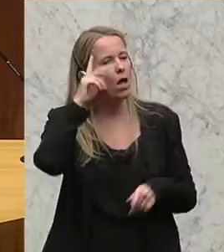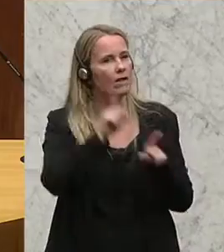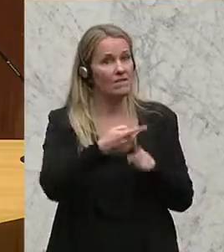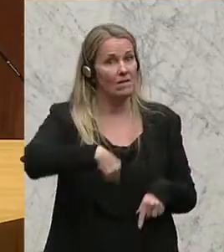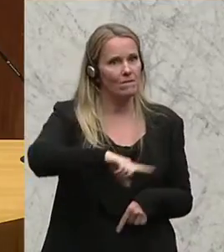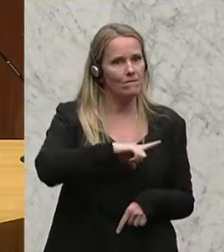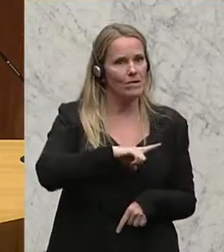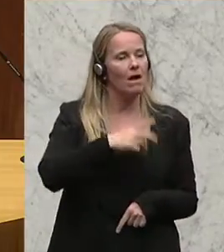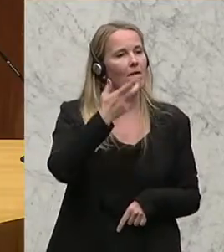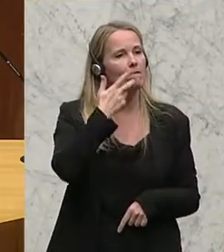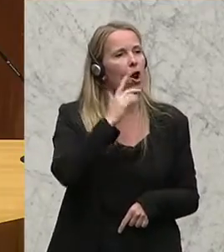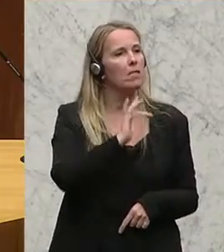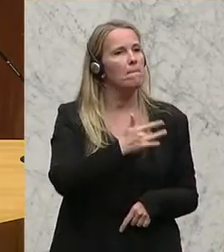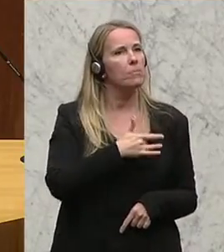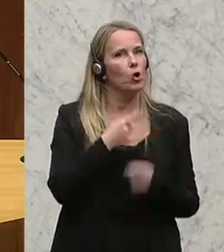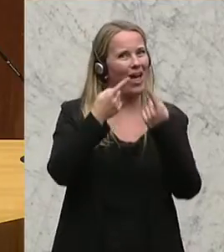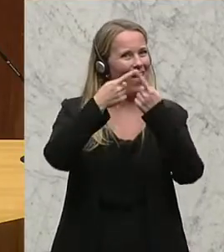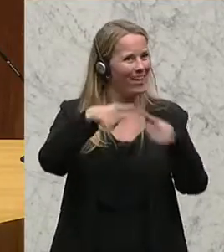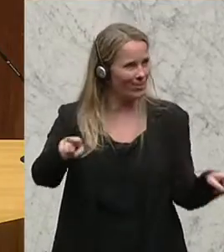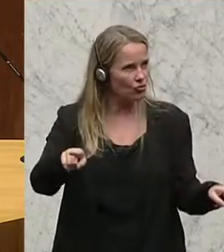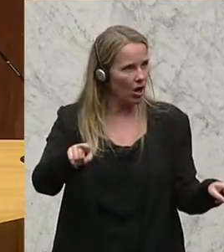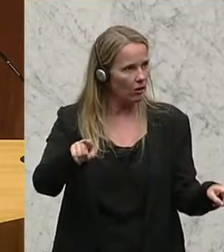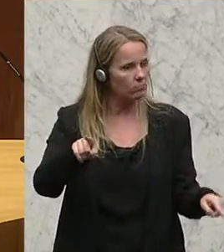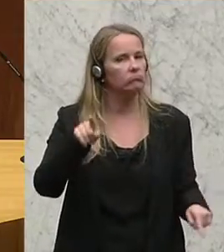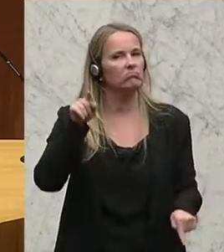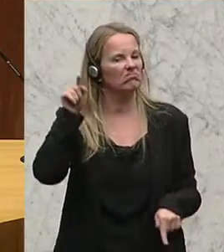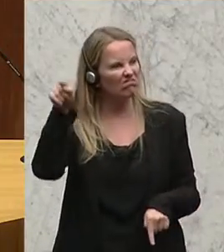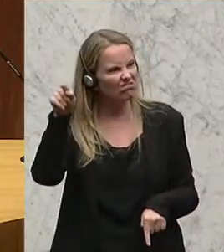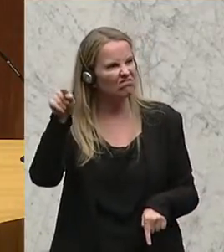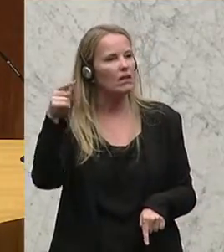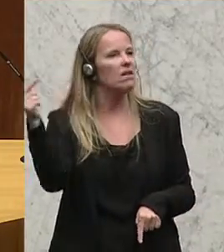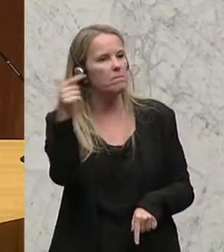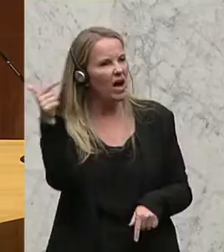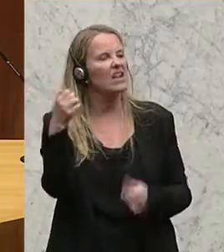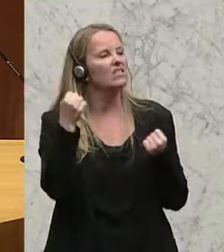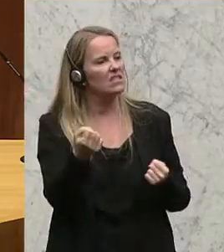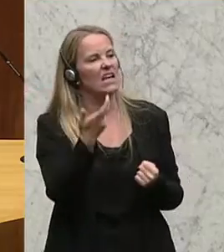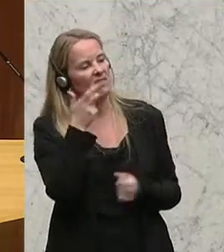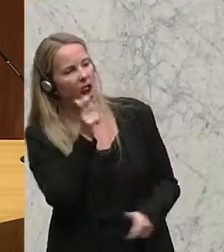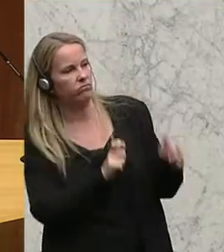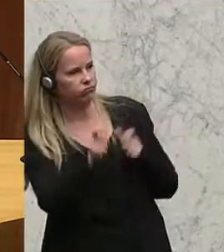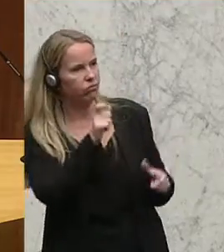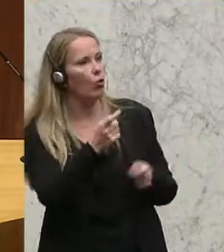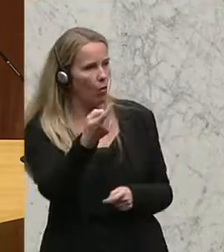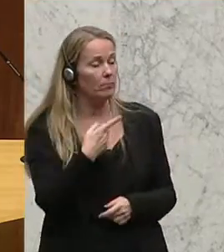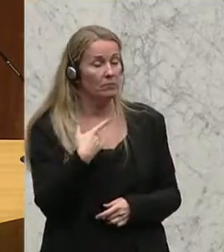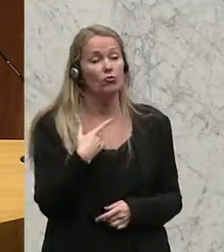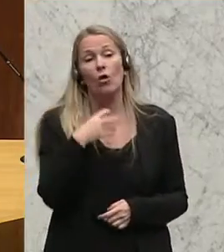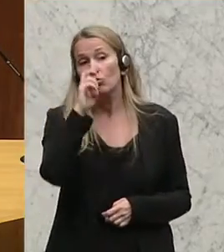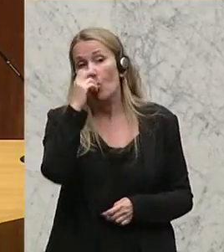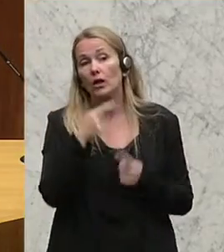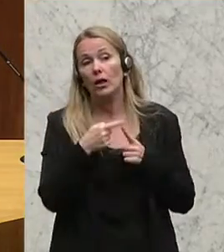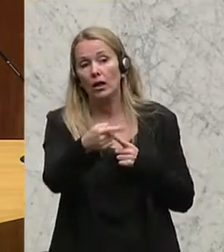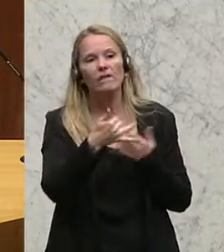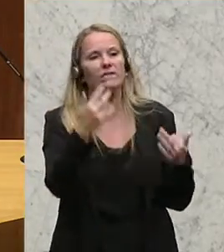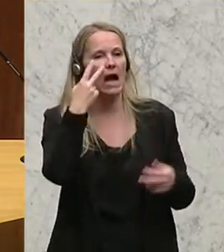den wir als Freiheitliche wollen. In dieser Frage wollen wir einen Bürgerentscheid. Aber Schulz und Juncker werden das zu verhindern wissen. Und ich bin schon sehr gespannt, wie das